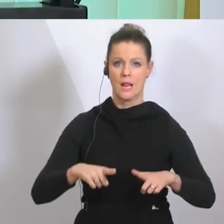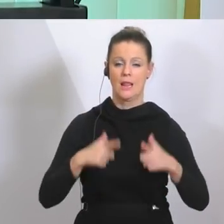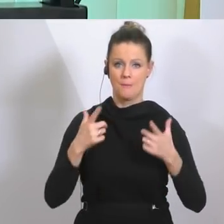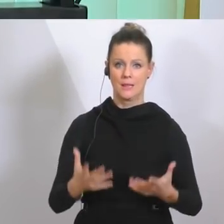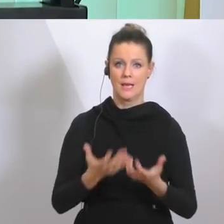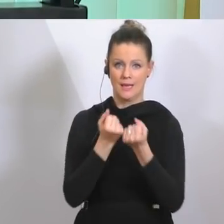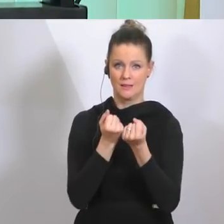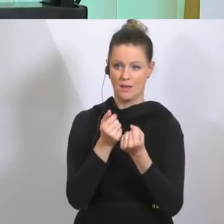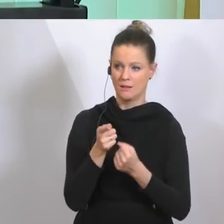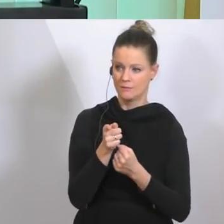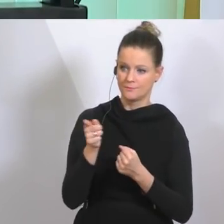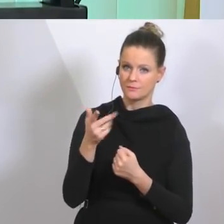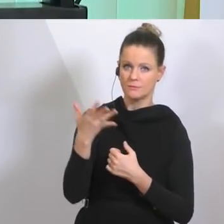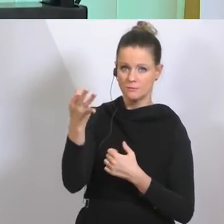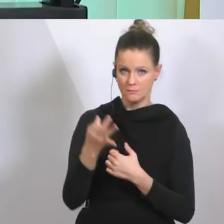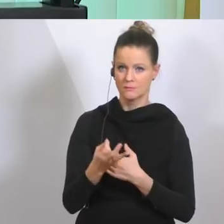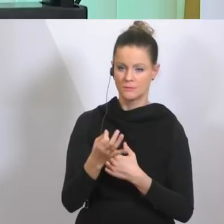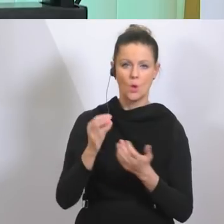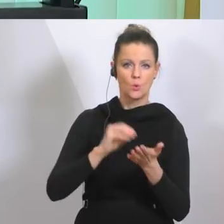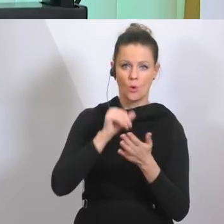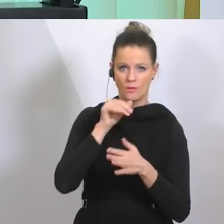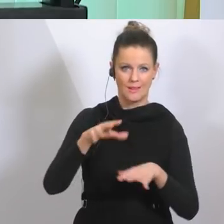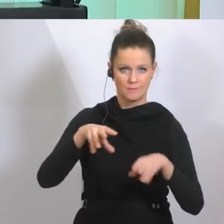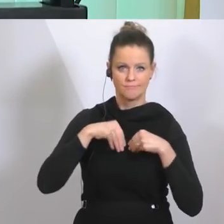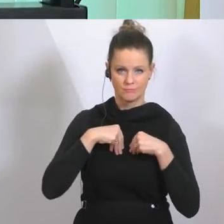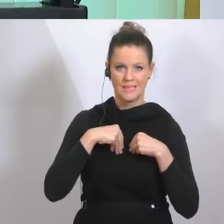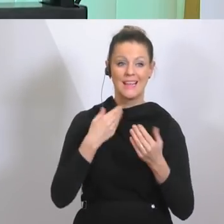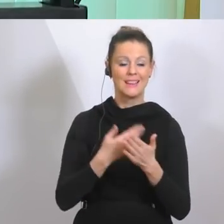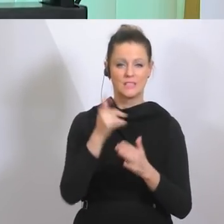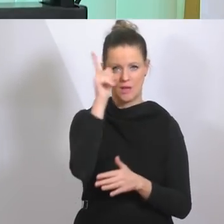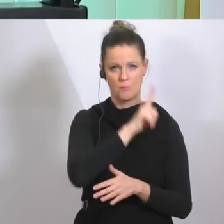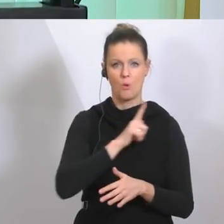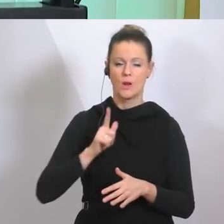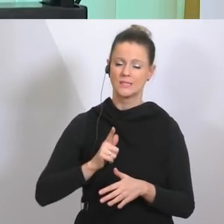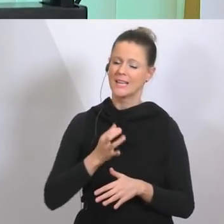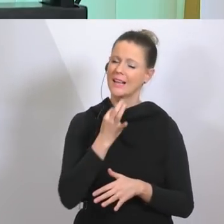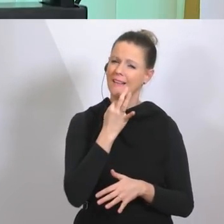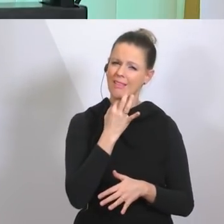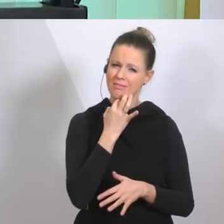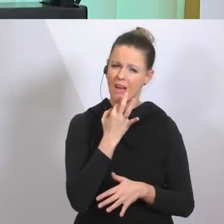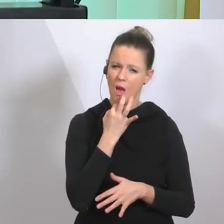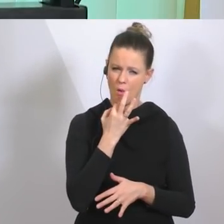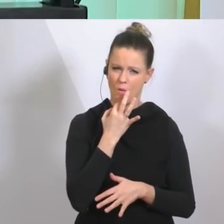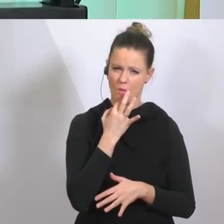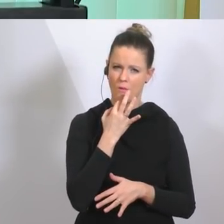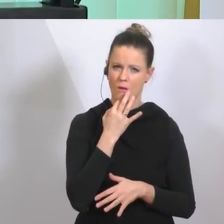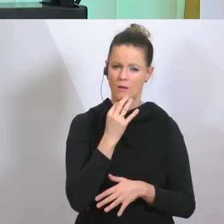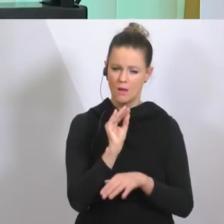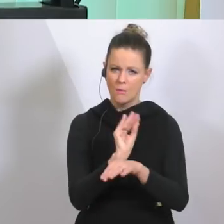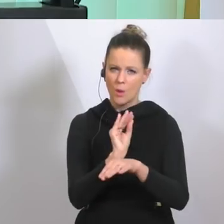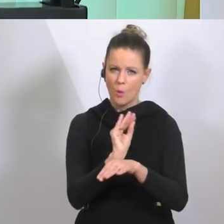achtet die Polizei, die Polizistinnen und Polizisten jetzt sehr genau darauf, ob die